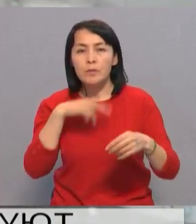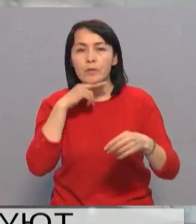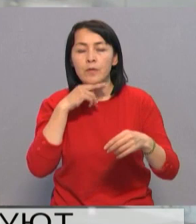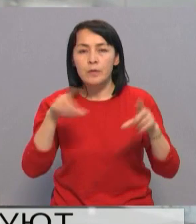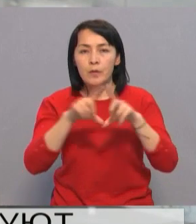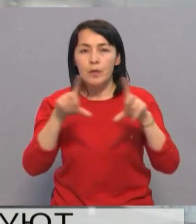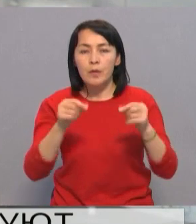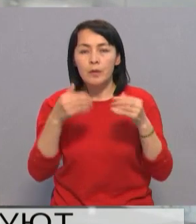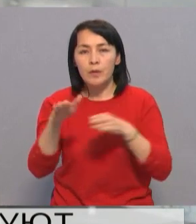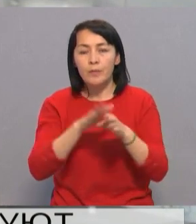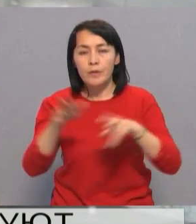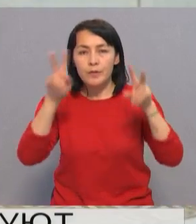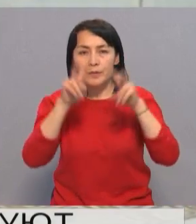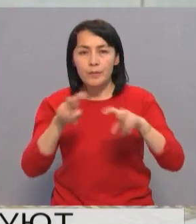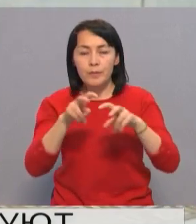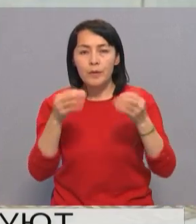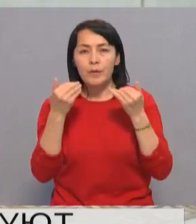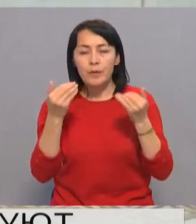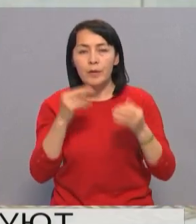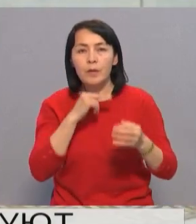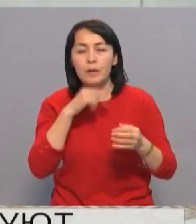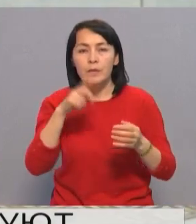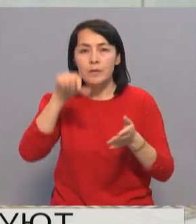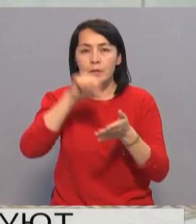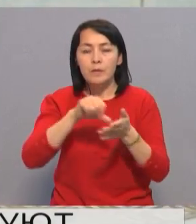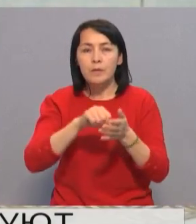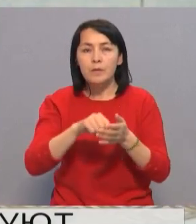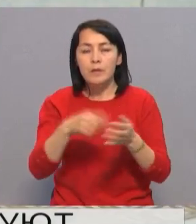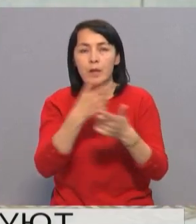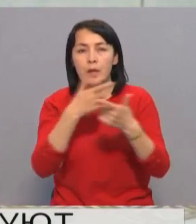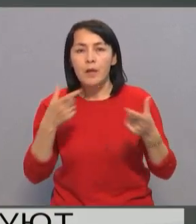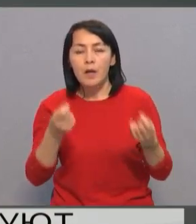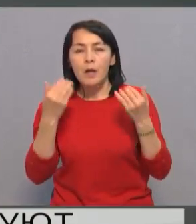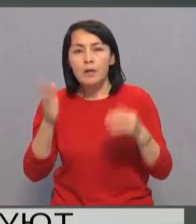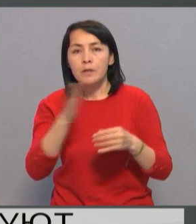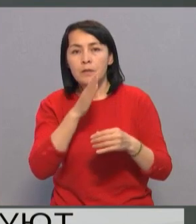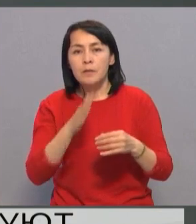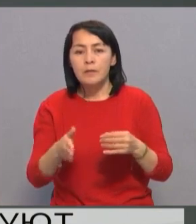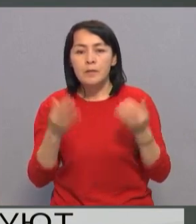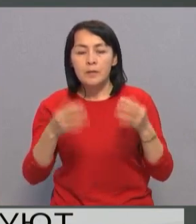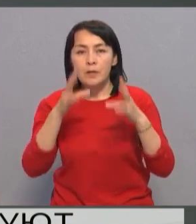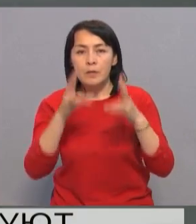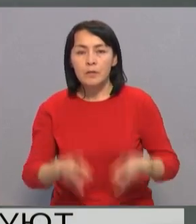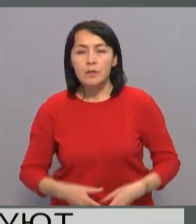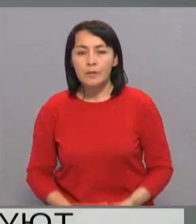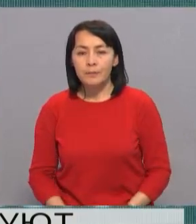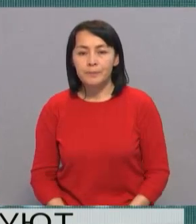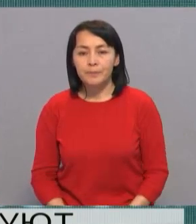и надзора, проводивший проверку или профилактический контроль с посещением объекта информацию об устранении выявленных нарушений.